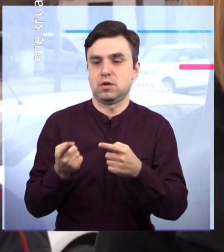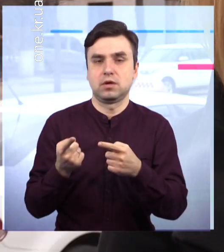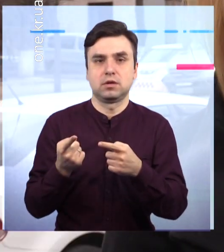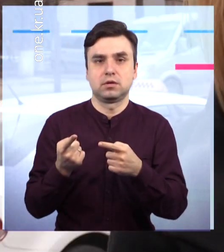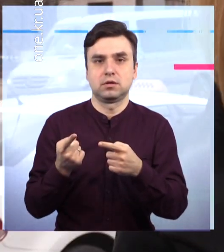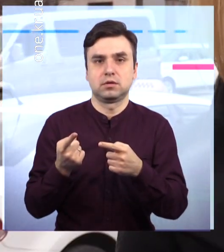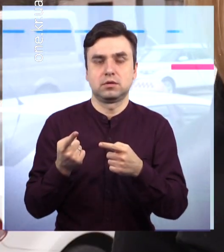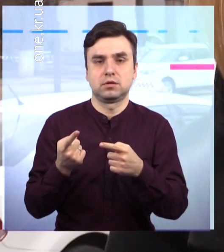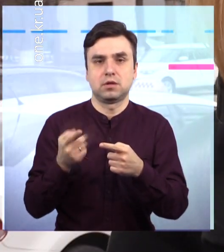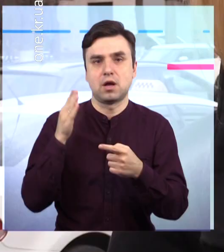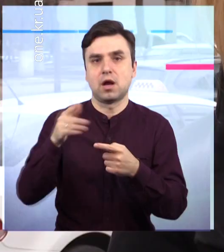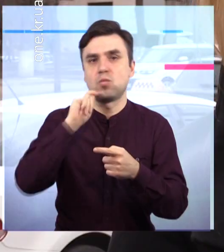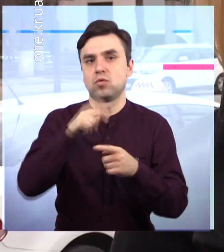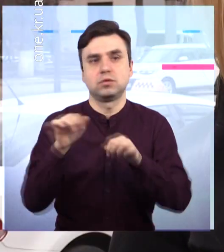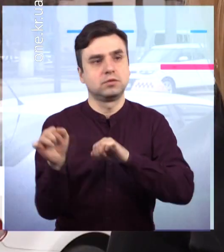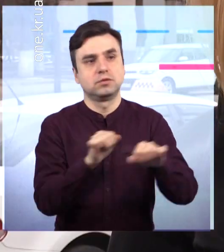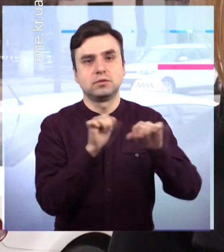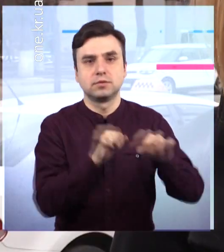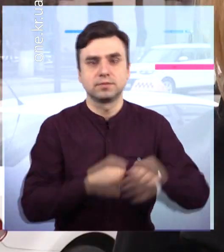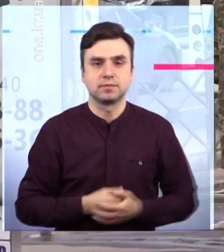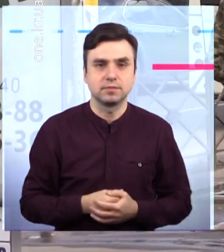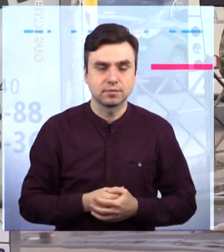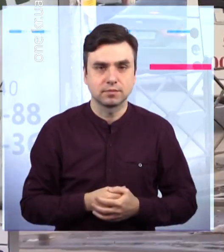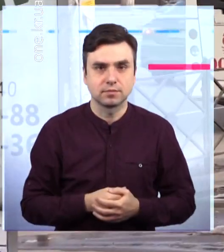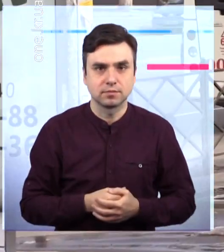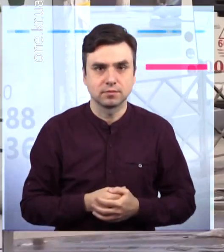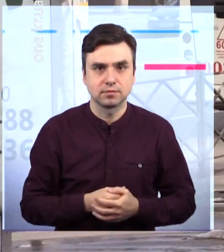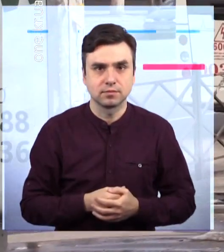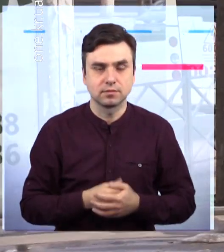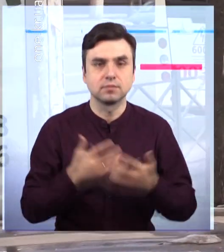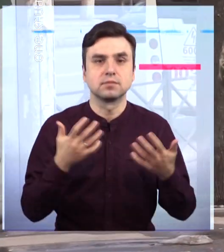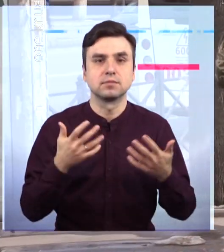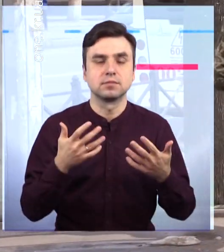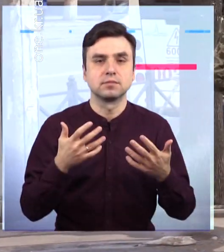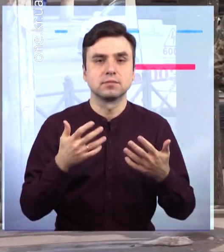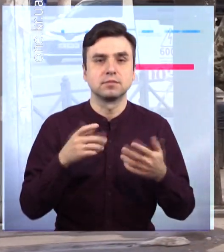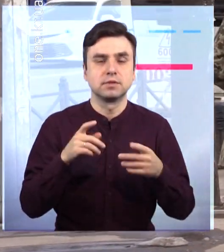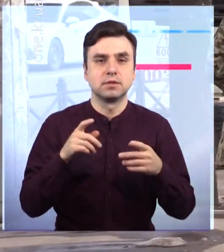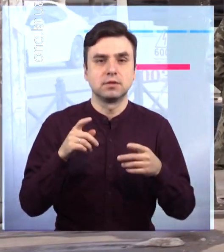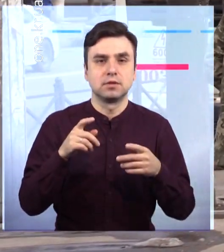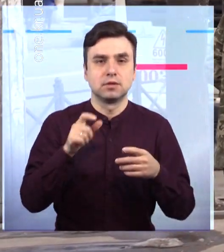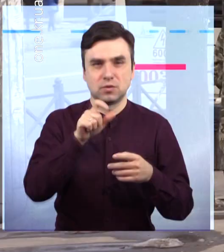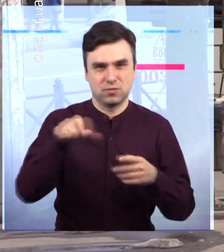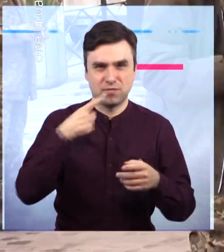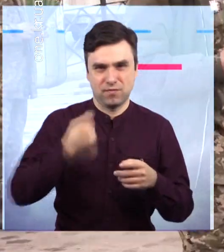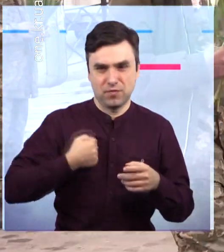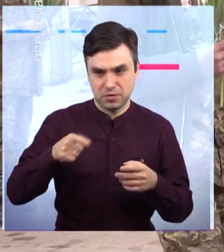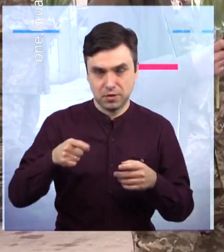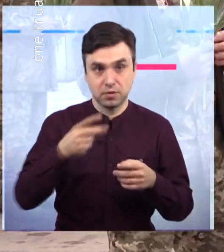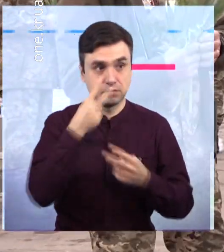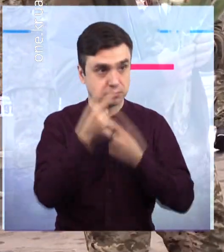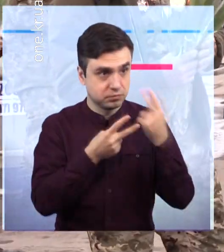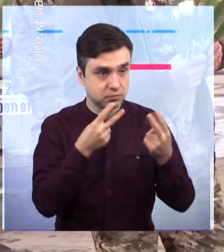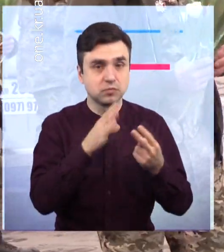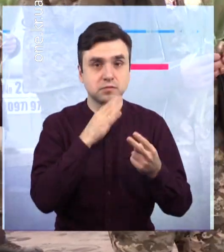сьогодні на захисті і захищають нас в мирному житті. З огляду на те море посмішок від містянок та позитивних емоцій від них, подібні